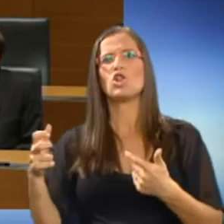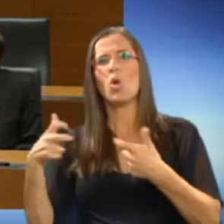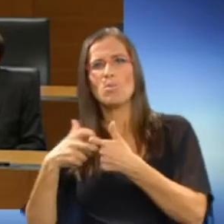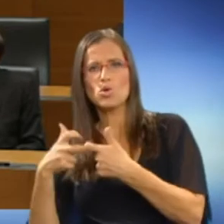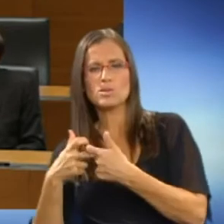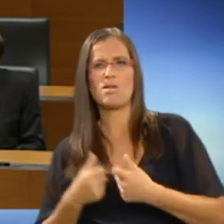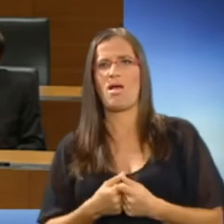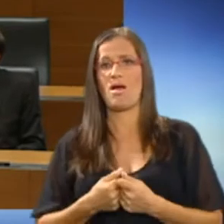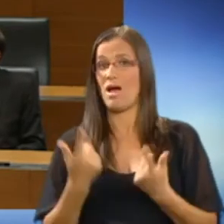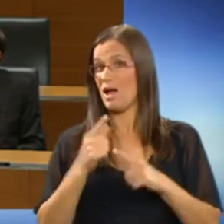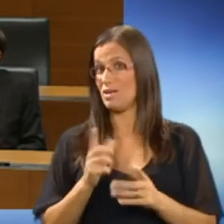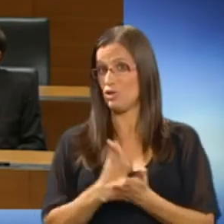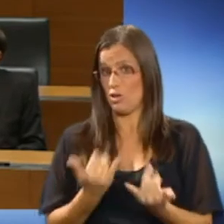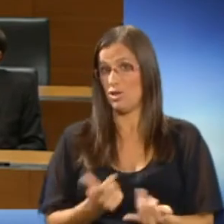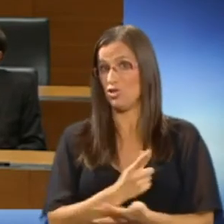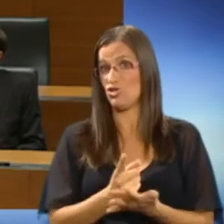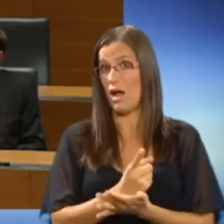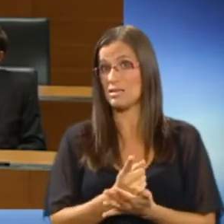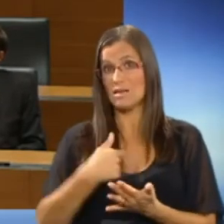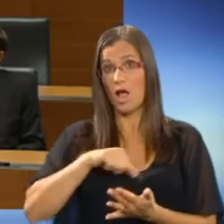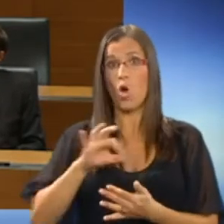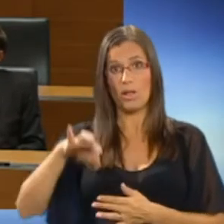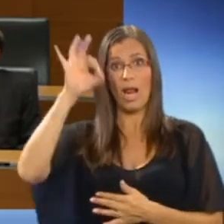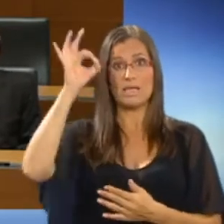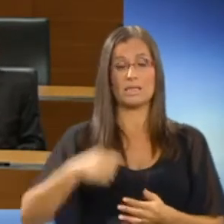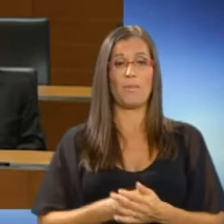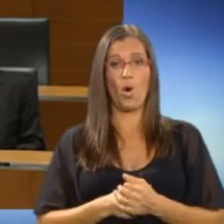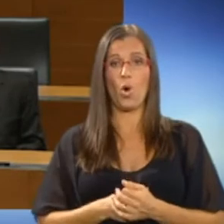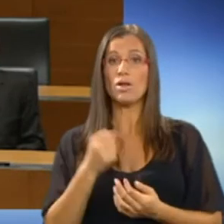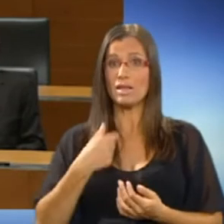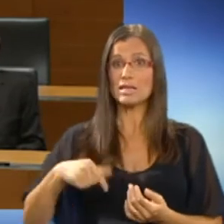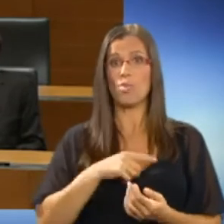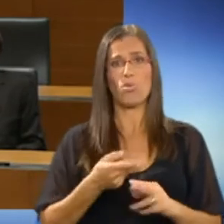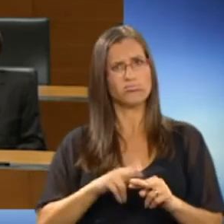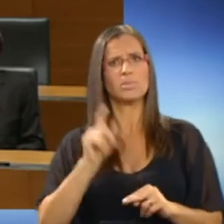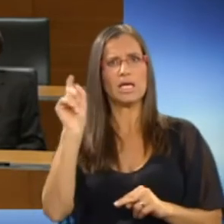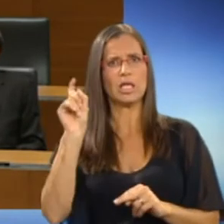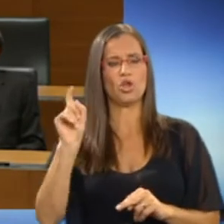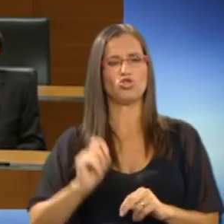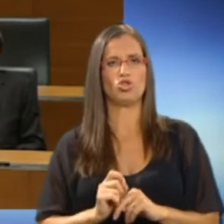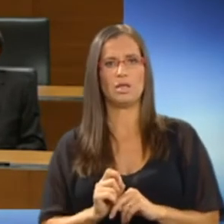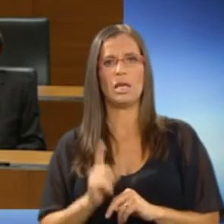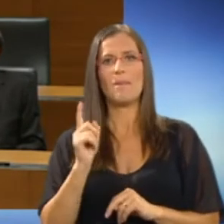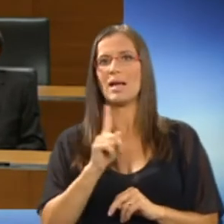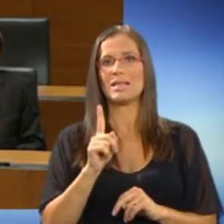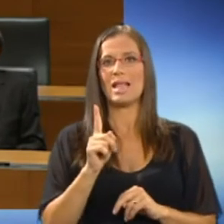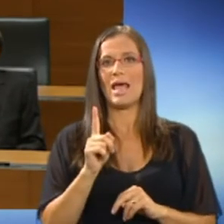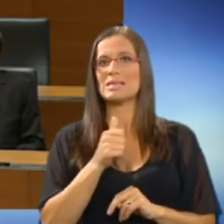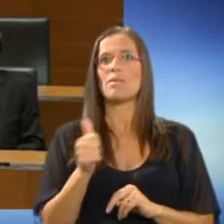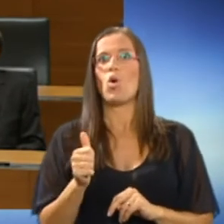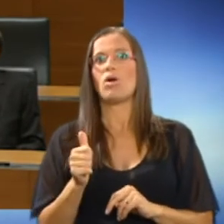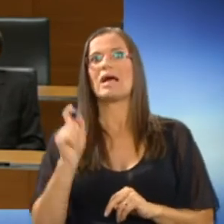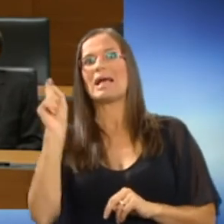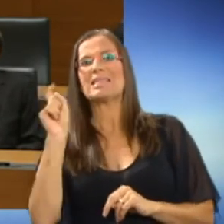Bruslja. Mar ni že čas, da smo, da odrastemo. Da smo kritični, ampak ne kritizerski.